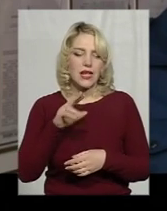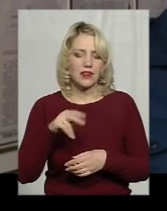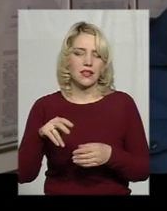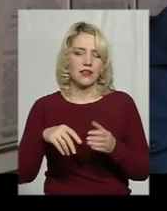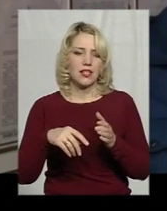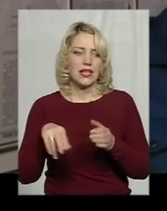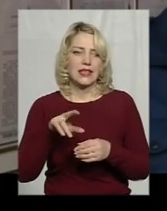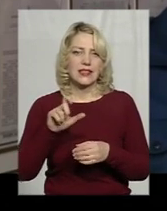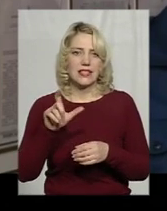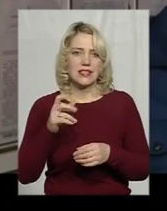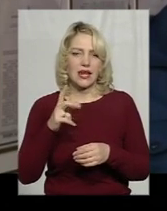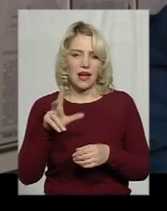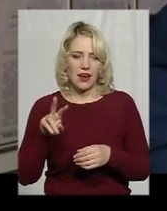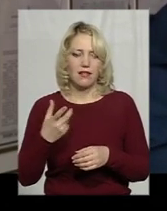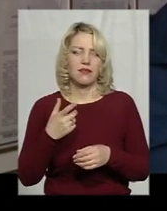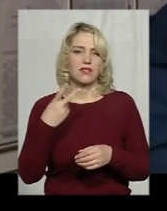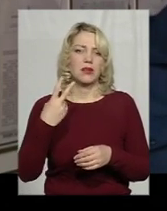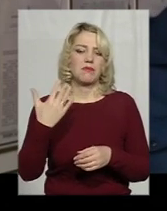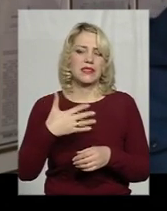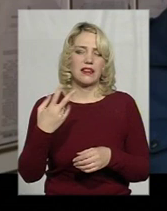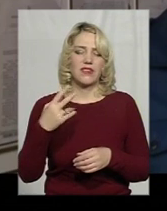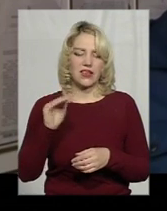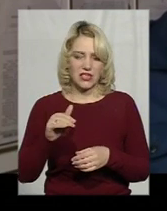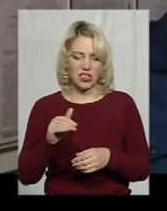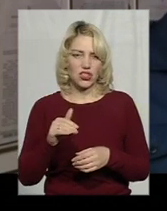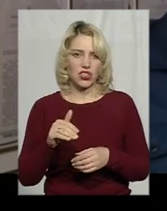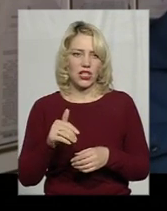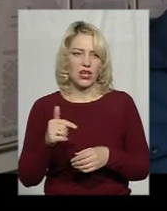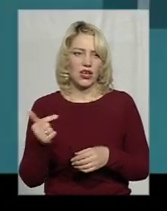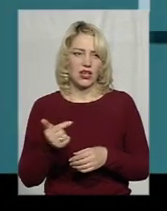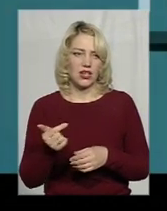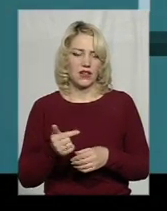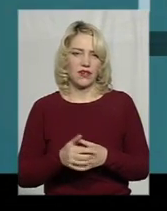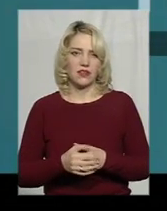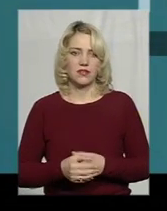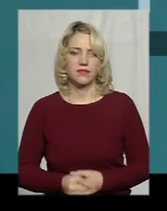тисячі гривень при вартості 1,5 євро 52 тисячі гривень.